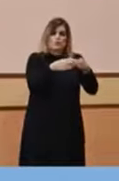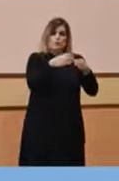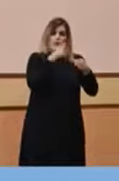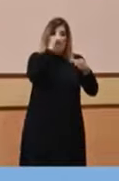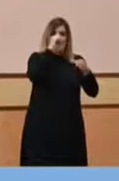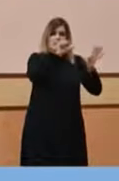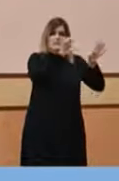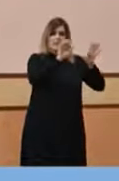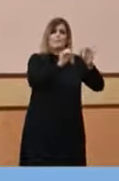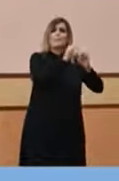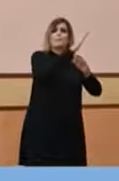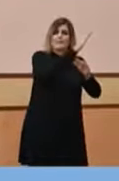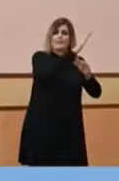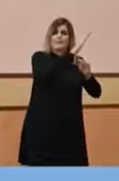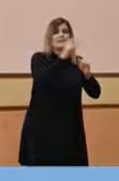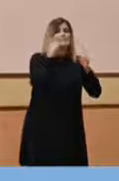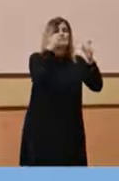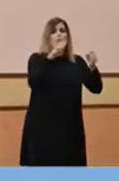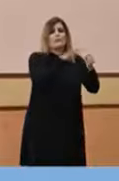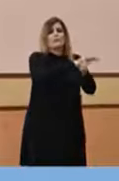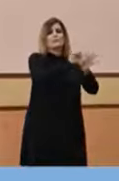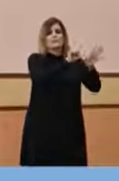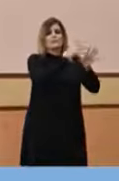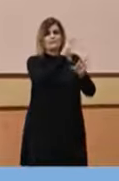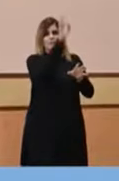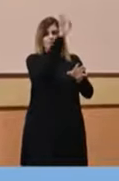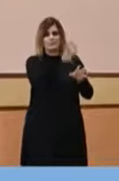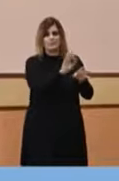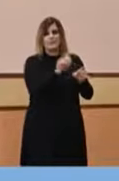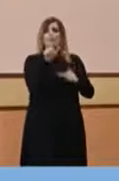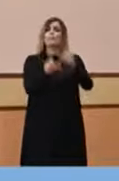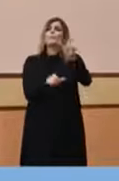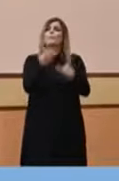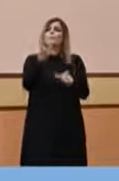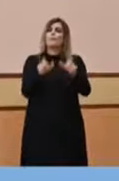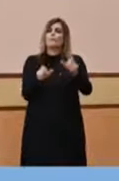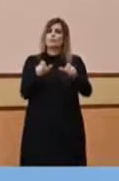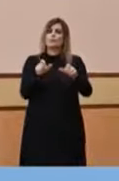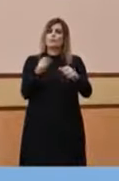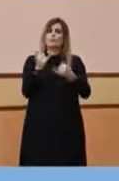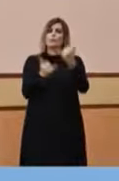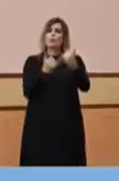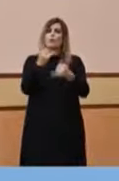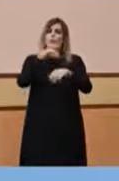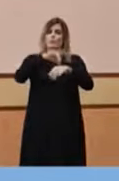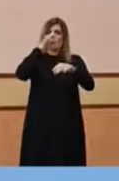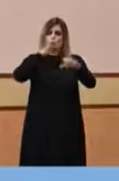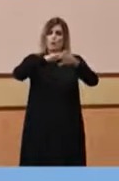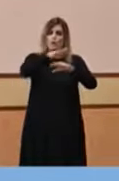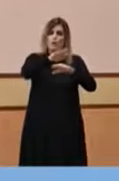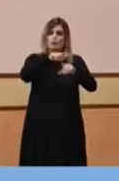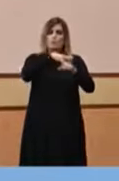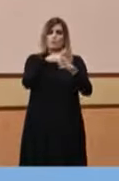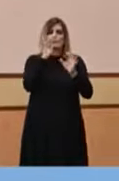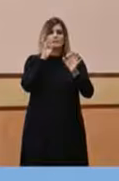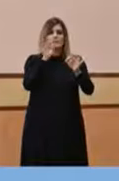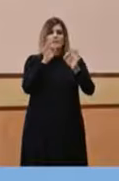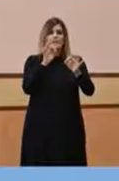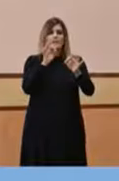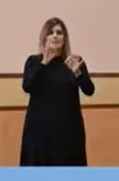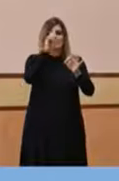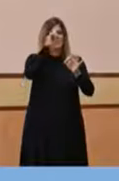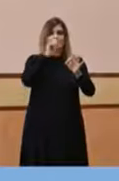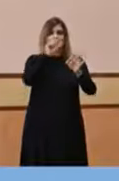apropar-nos al 75%. Persones amb problemes de salut crònics i condicions de risc més joves d'aquesta edat,